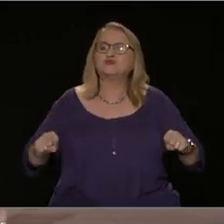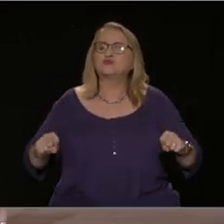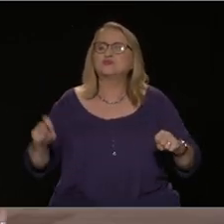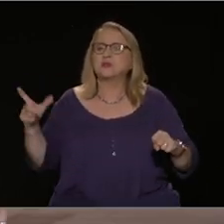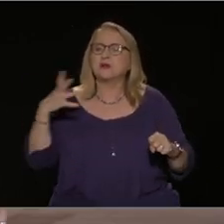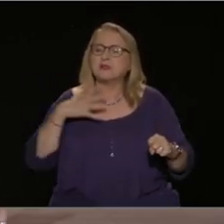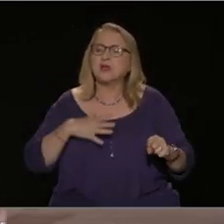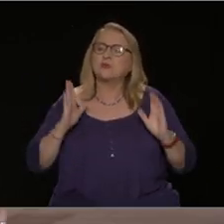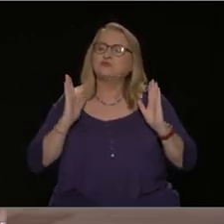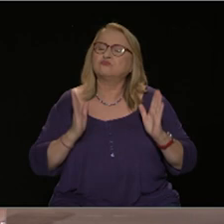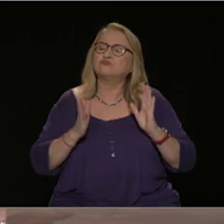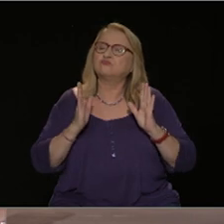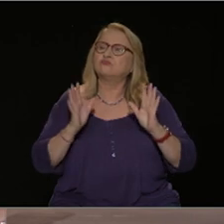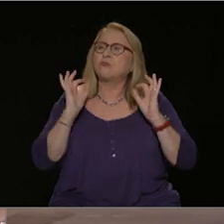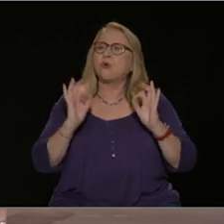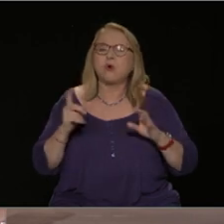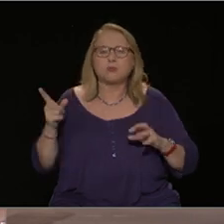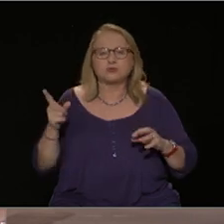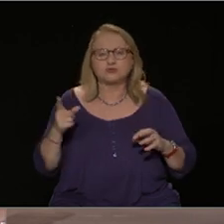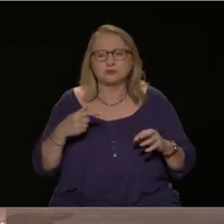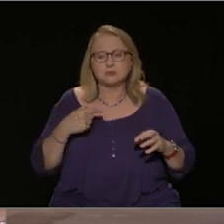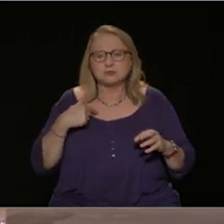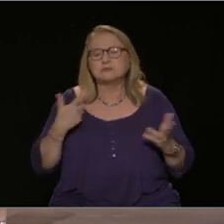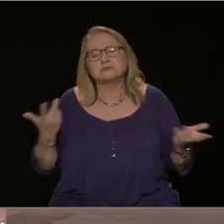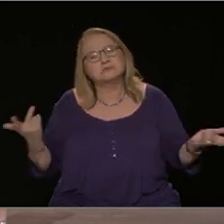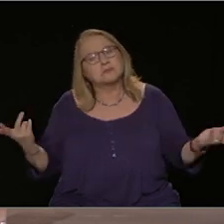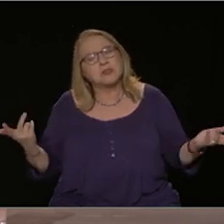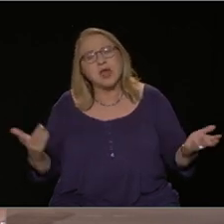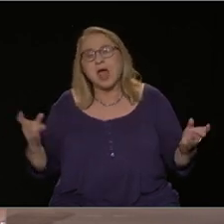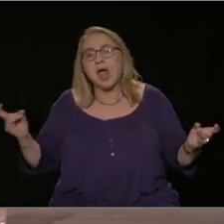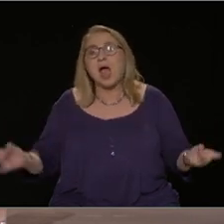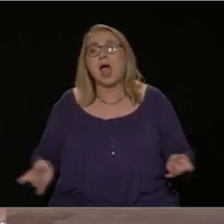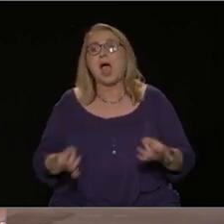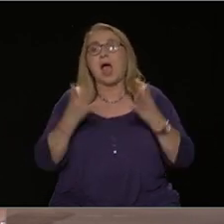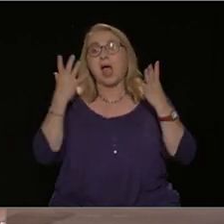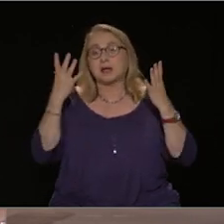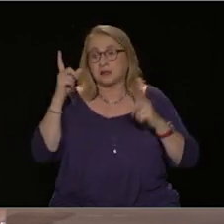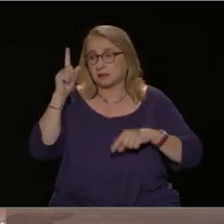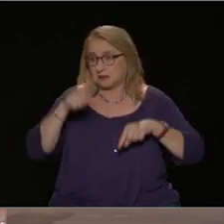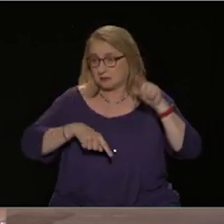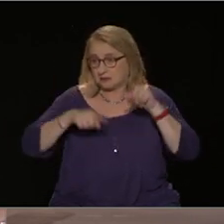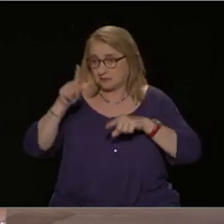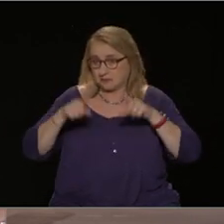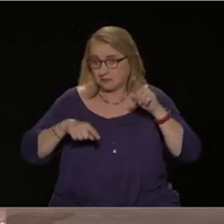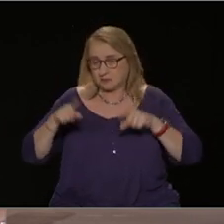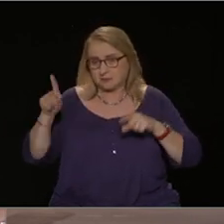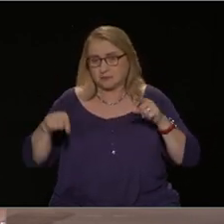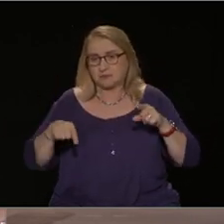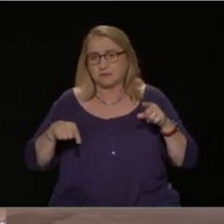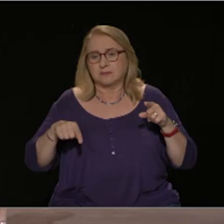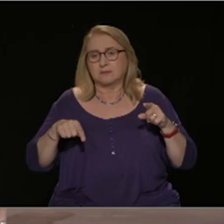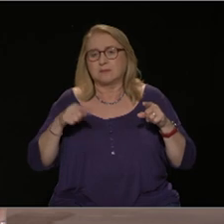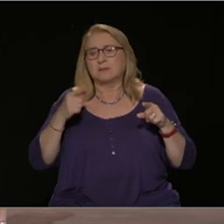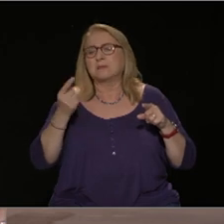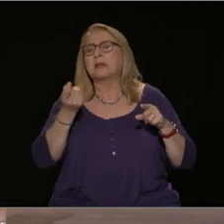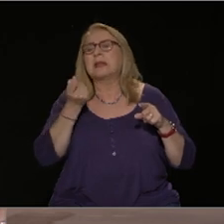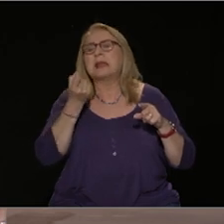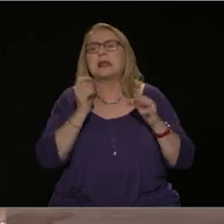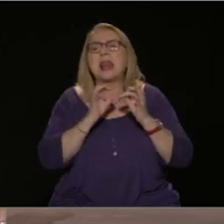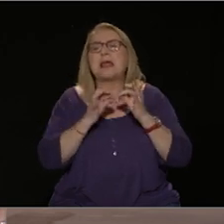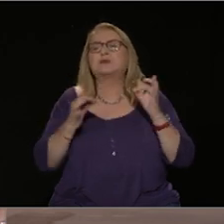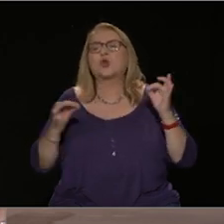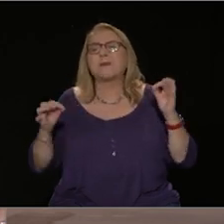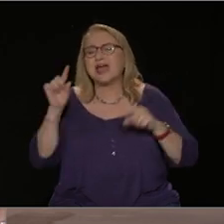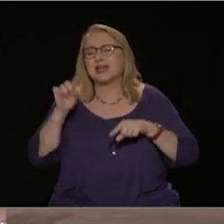ίδιο δρόμο. Και το πρόβλημα με αυτόν τον δρόμο είναι ότι αν εξαιρέσει κανείς κάποιες ασήμαντες και δευτερεύουσες λεπτομέρειες